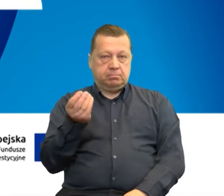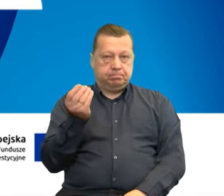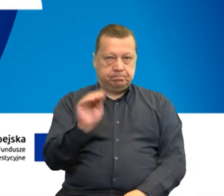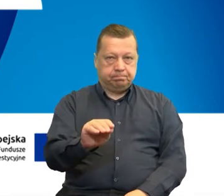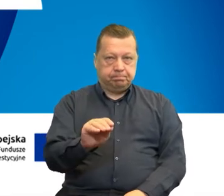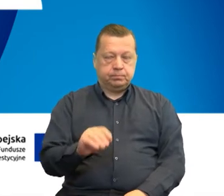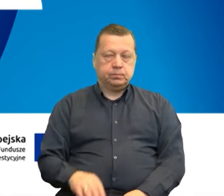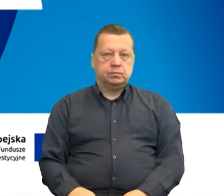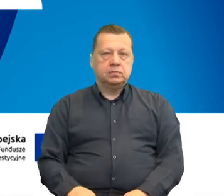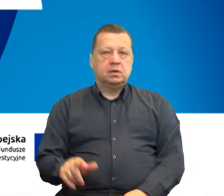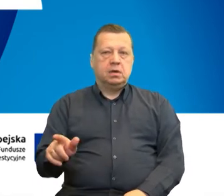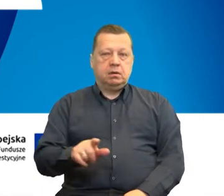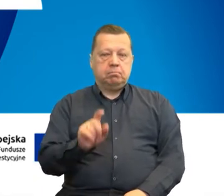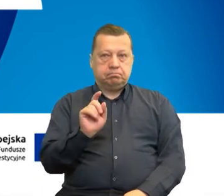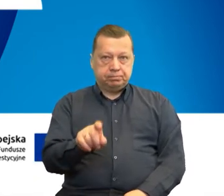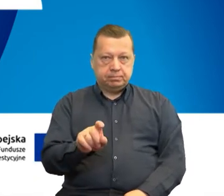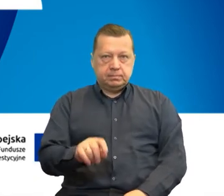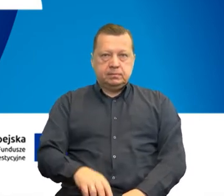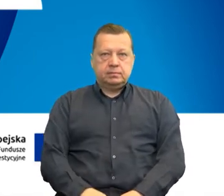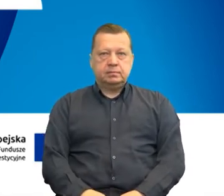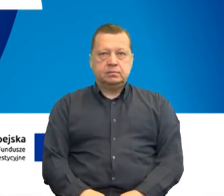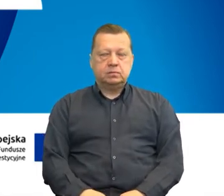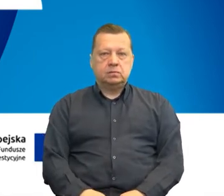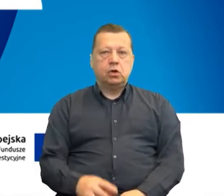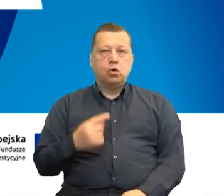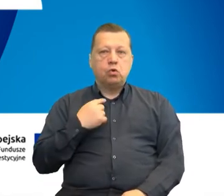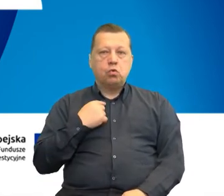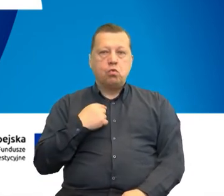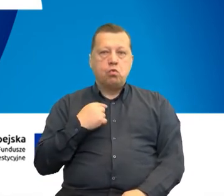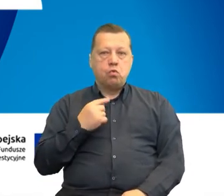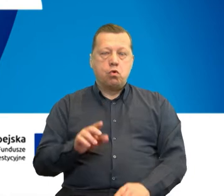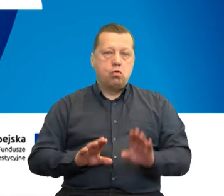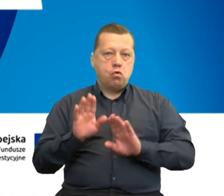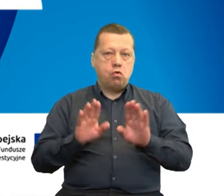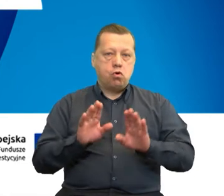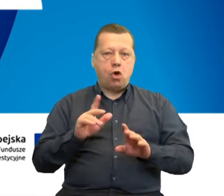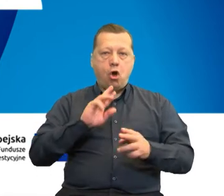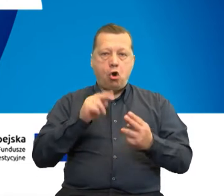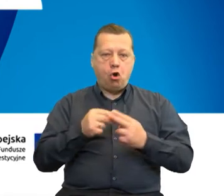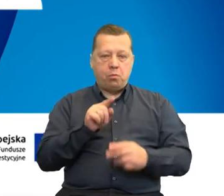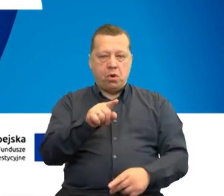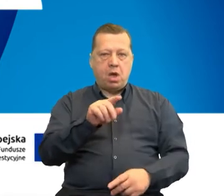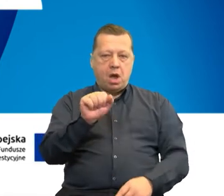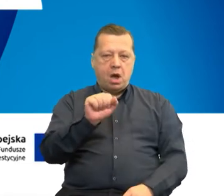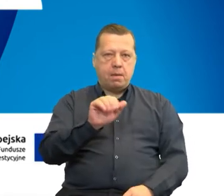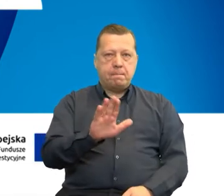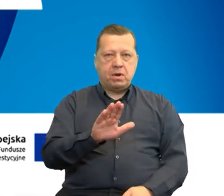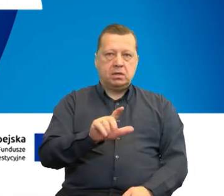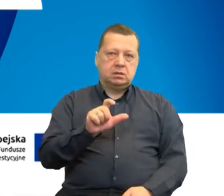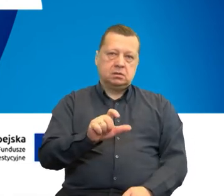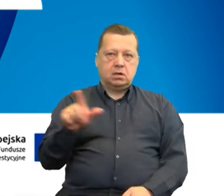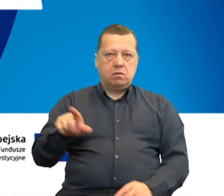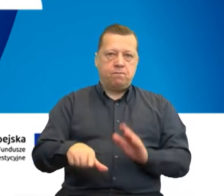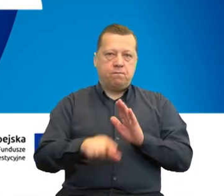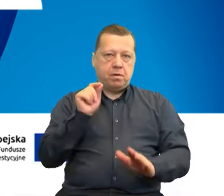zatwierdzić, zagłosować właśnie na właściwą odpowiedź na A, B lub C.